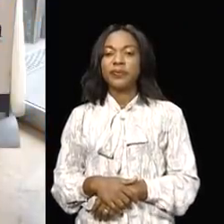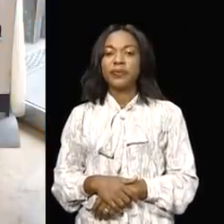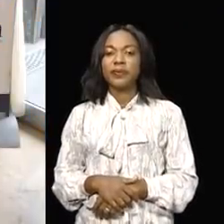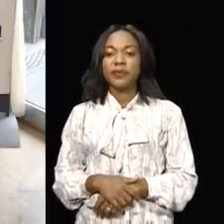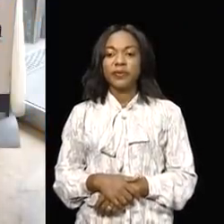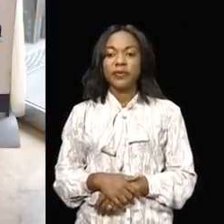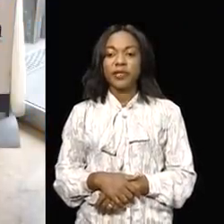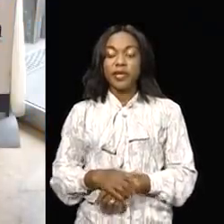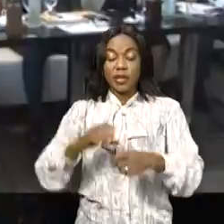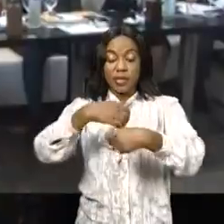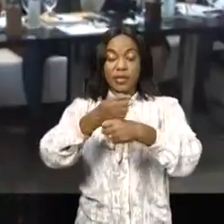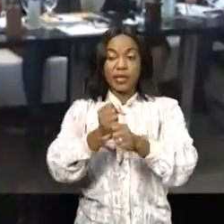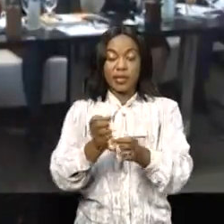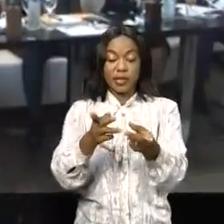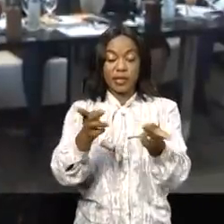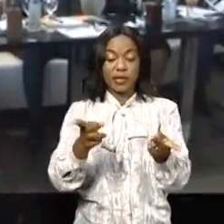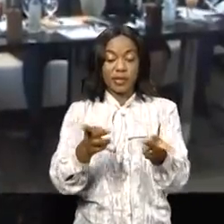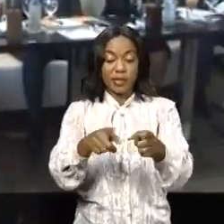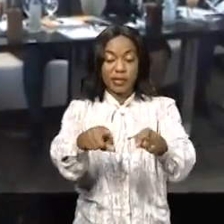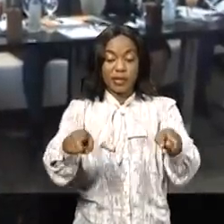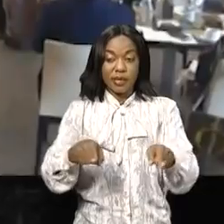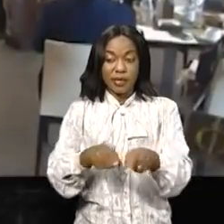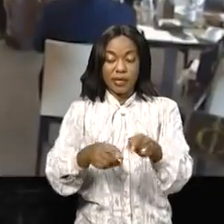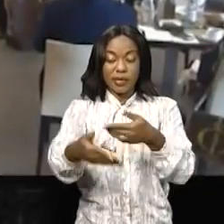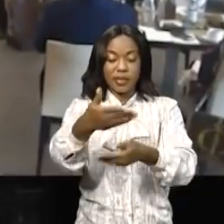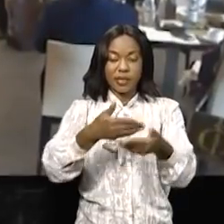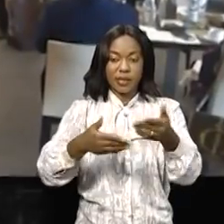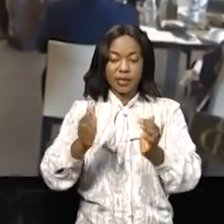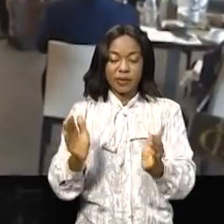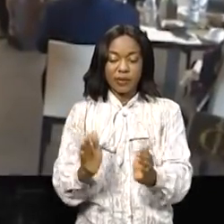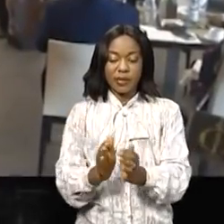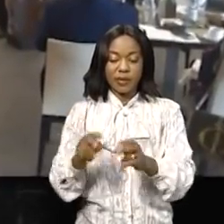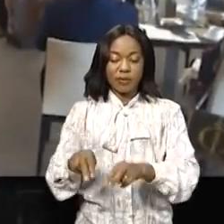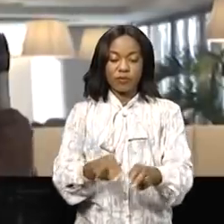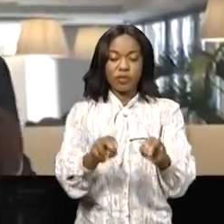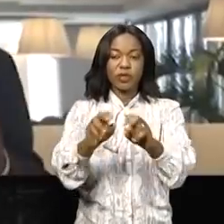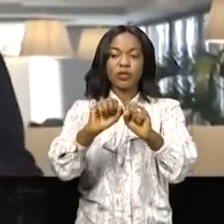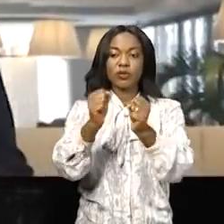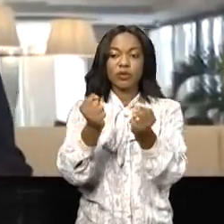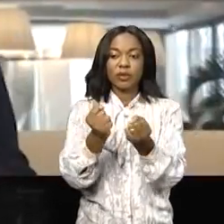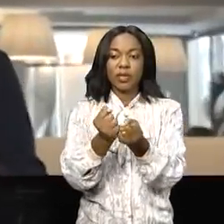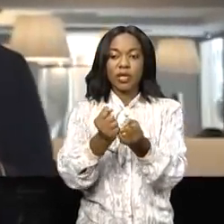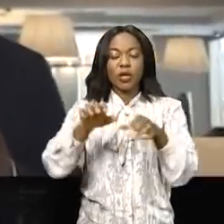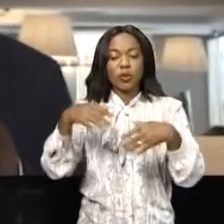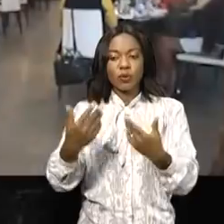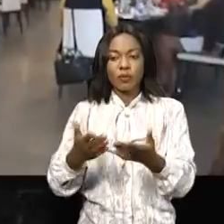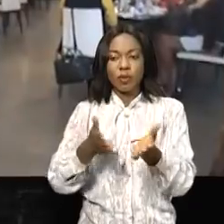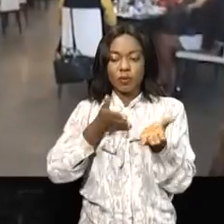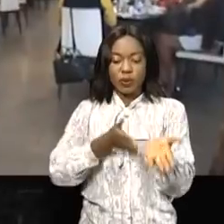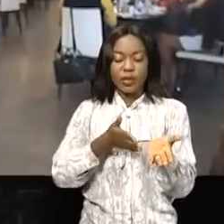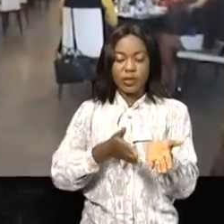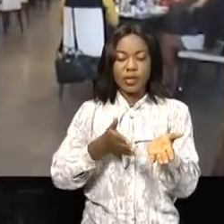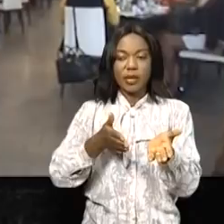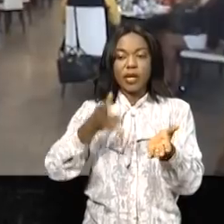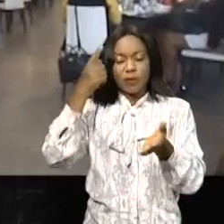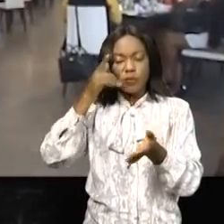Créer un cadre de change d'information avec le petit et moyen d'entreprise et comment les aider au niveau prochain d'exécution de leurs projets